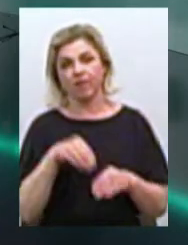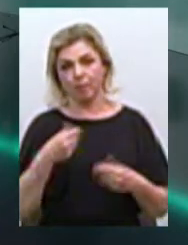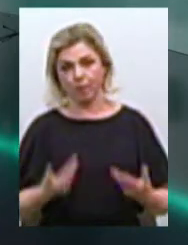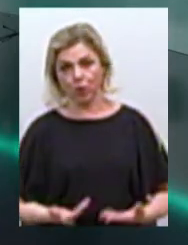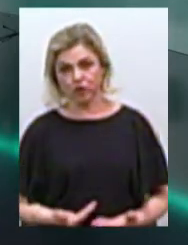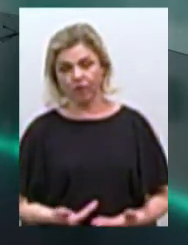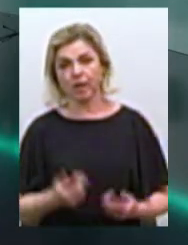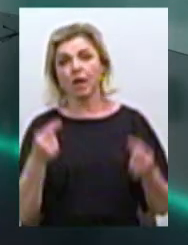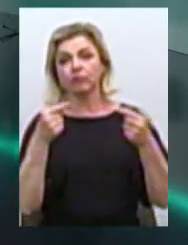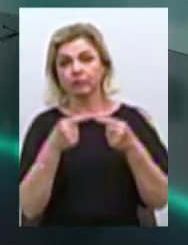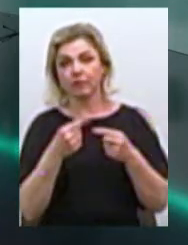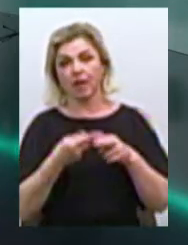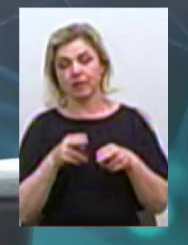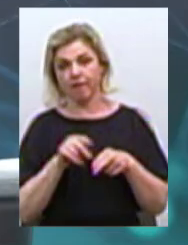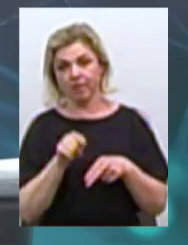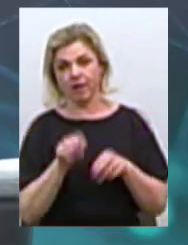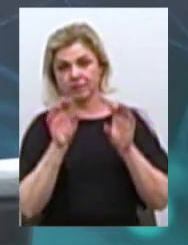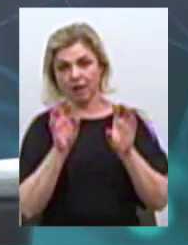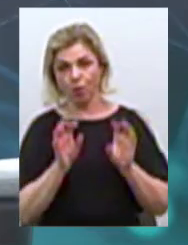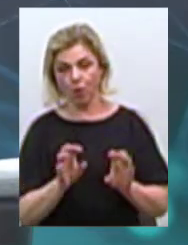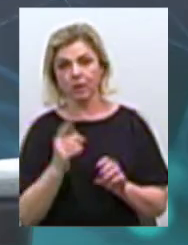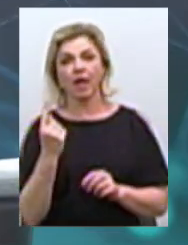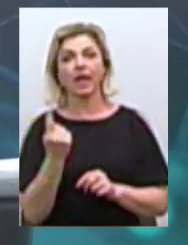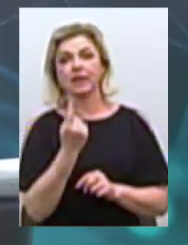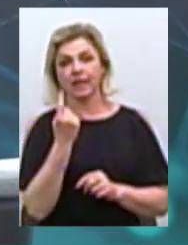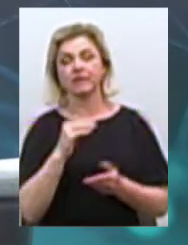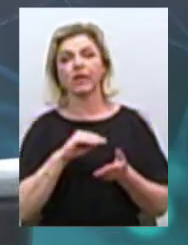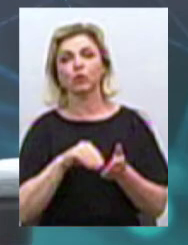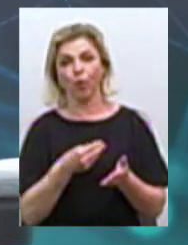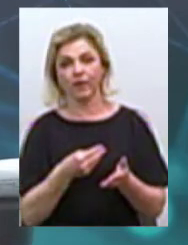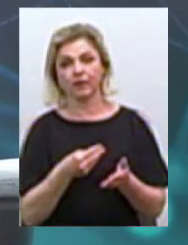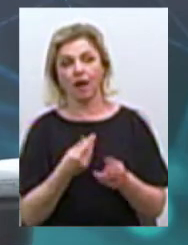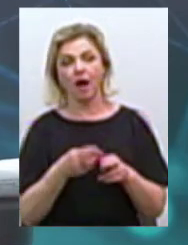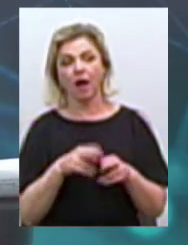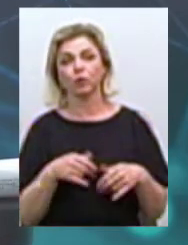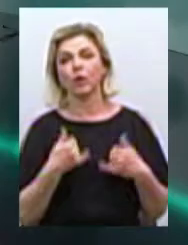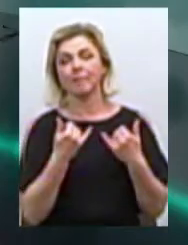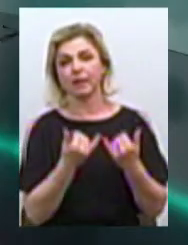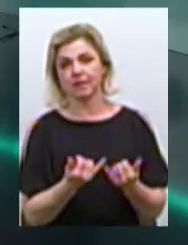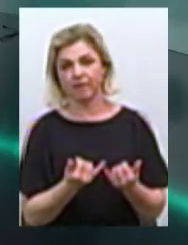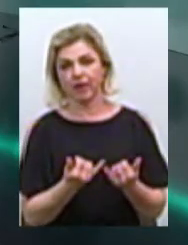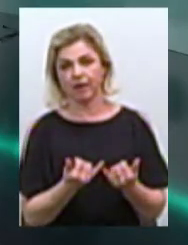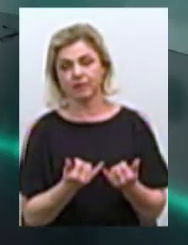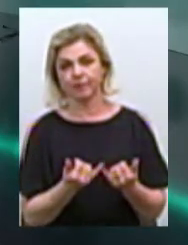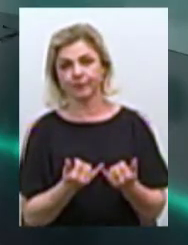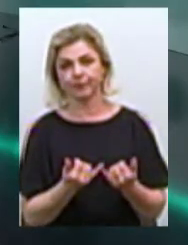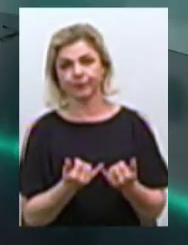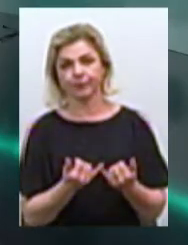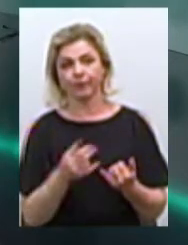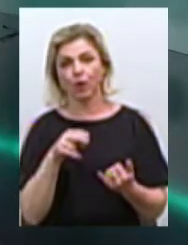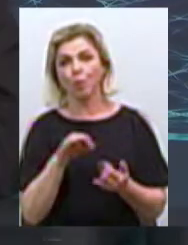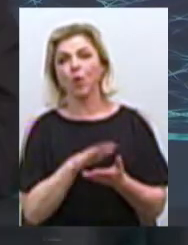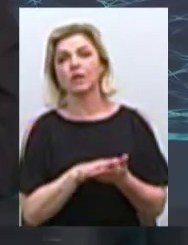Согласно цього закону, єдинна довідка, яка предоставляється по